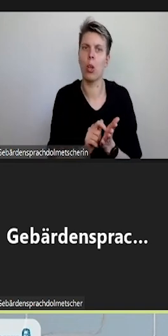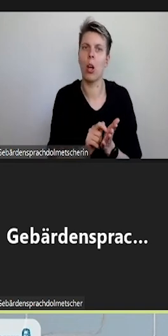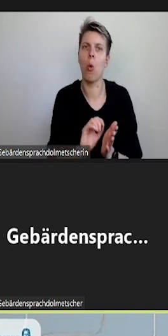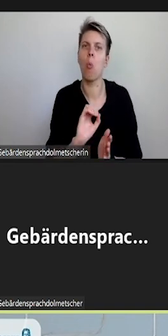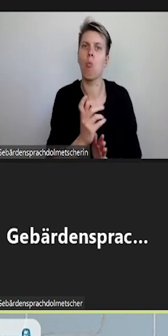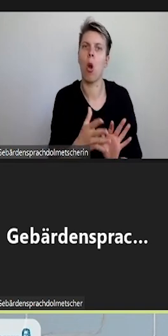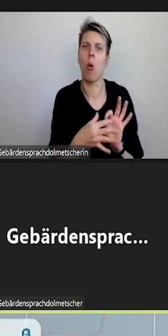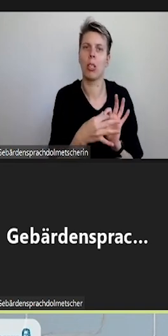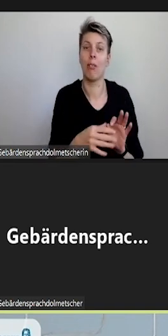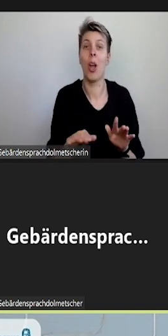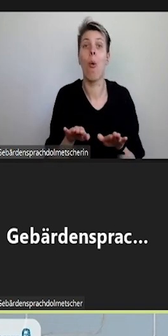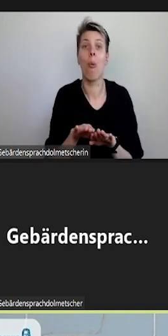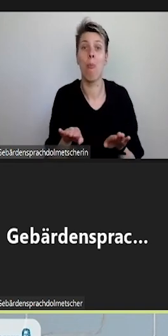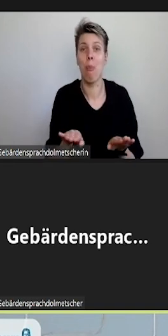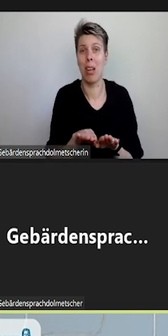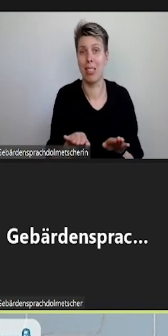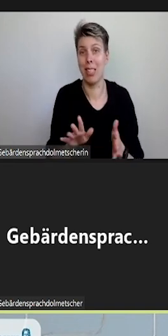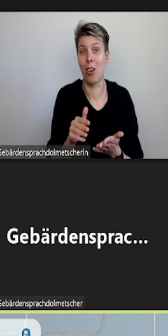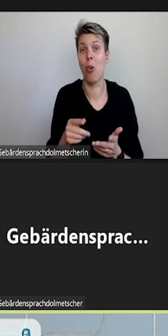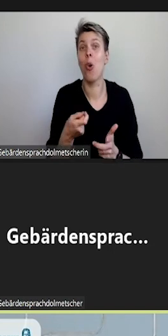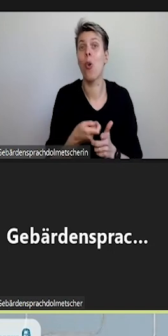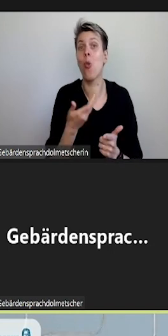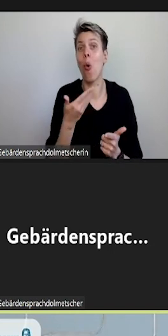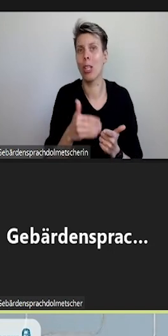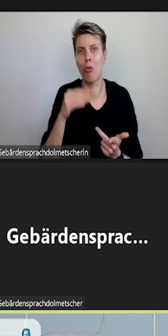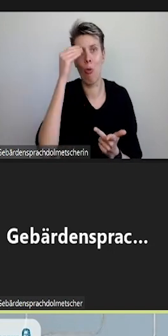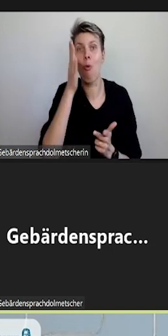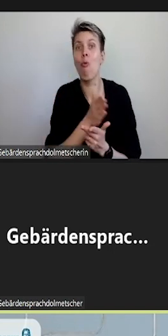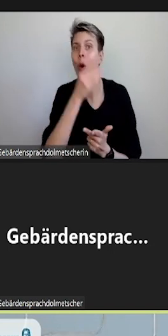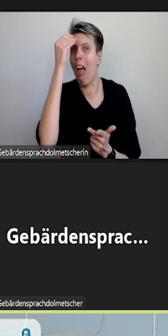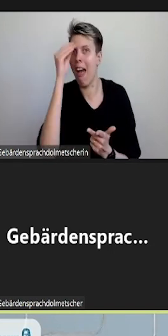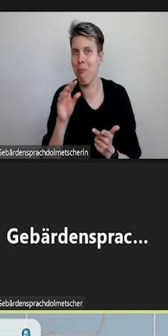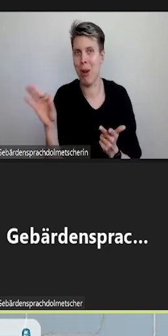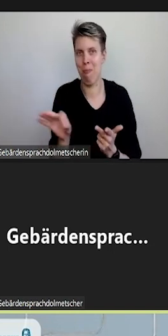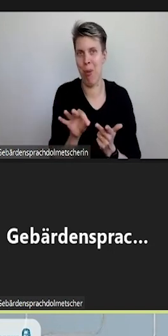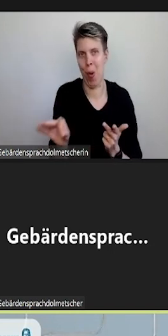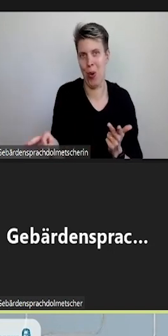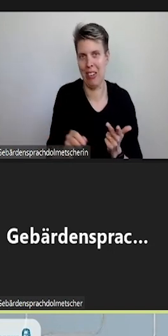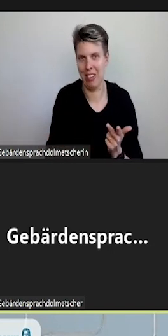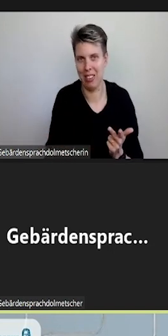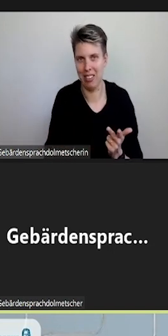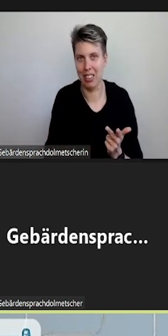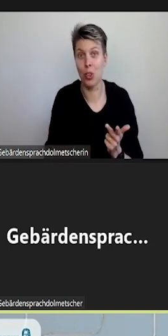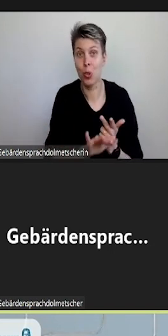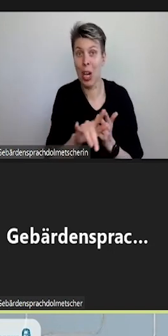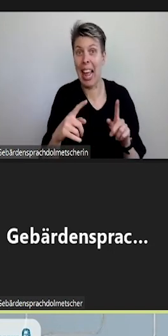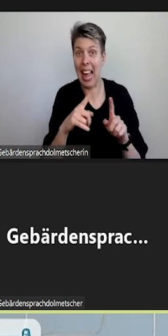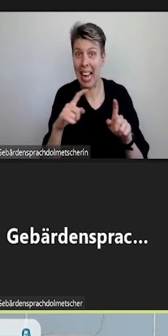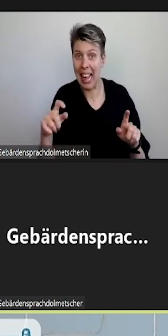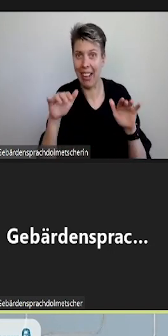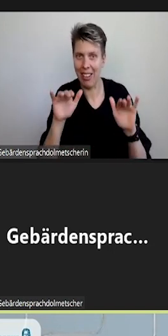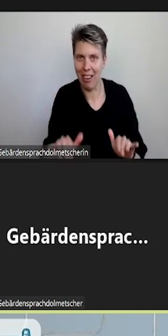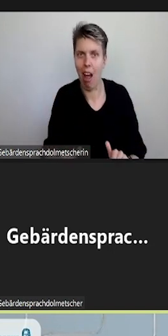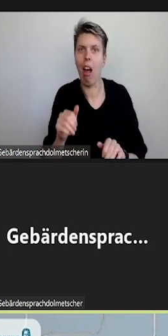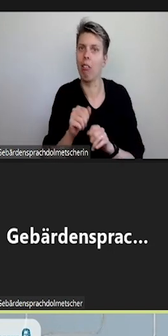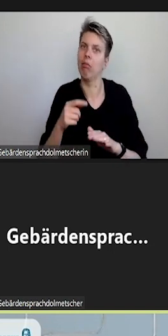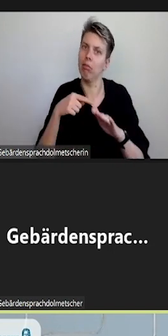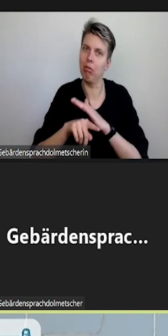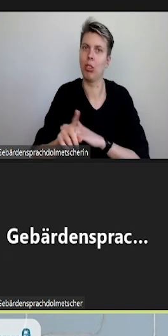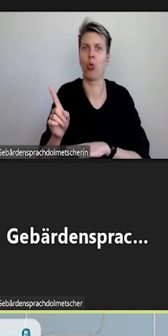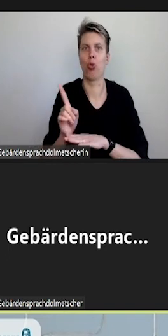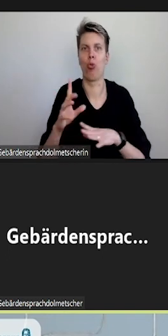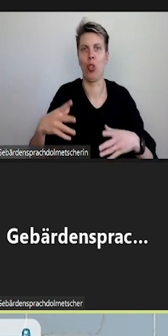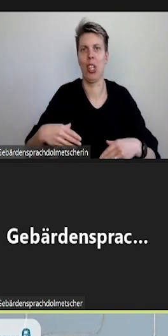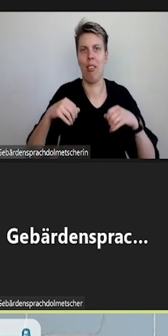Es ist kostenlos und man muss sich nicht registrieren. Das heißt, wenn Sie den Link haben, können Sie eigentlich direkt, direkt